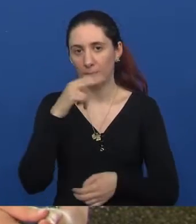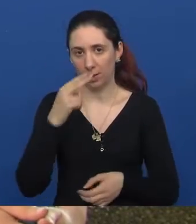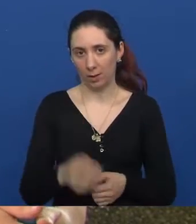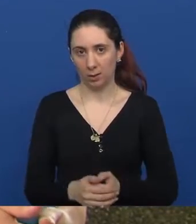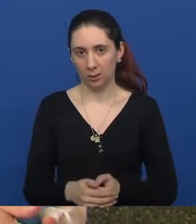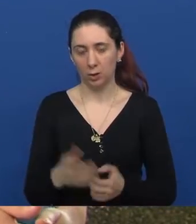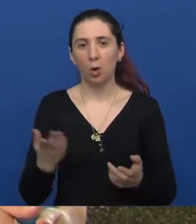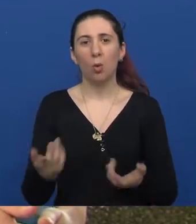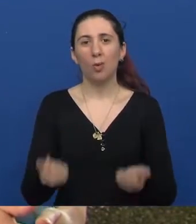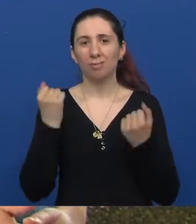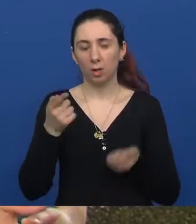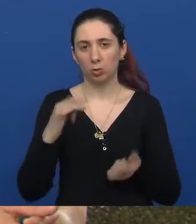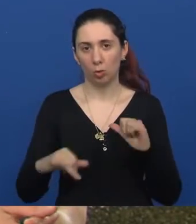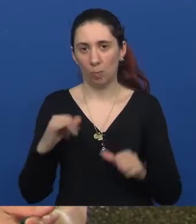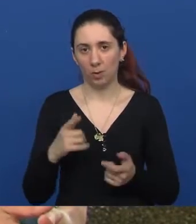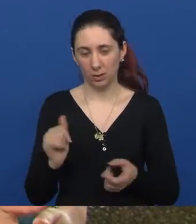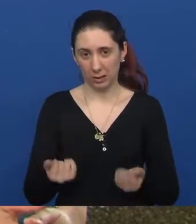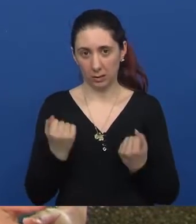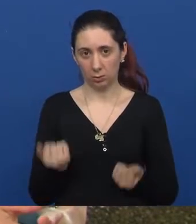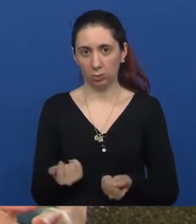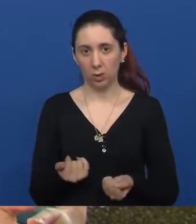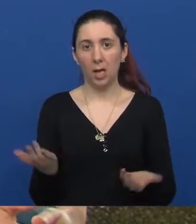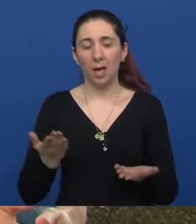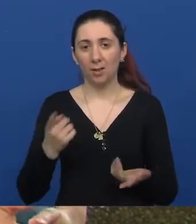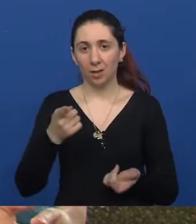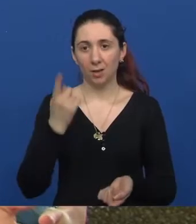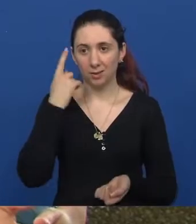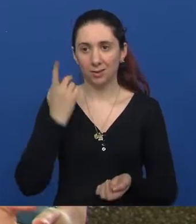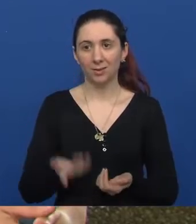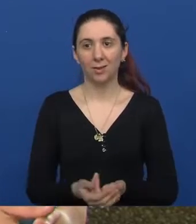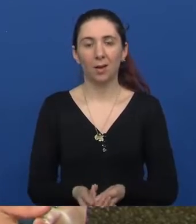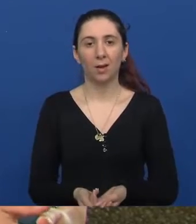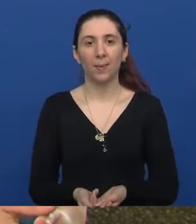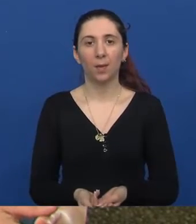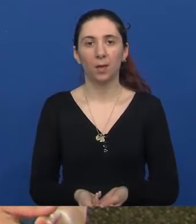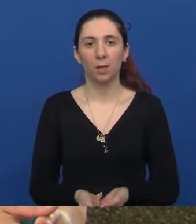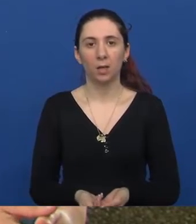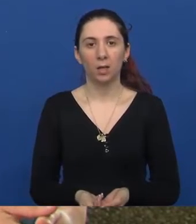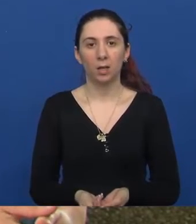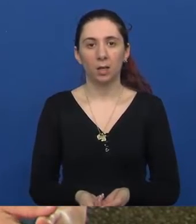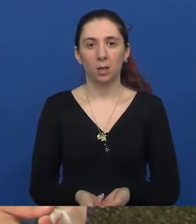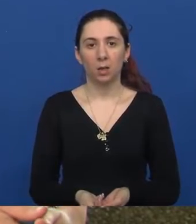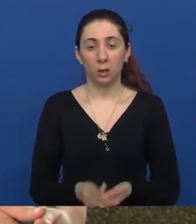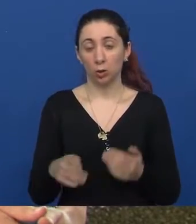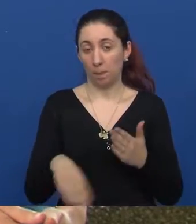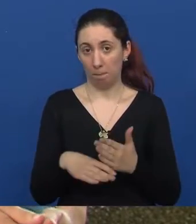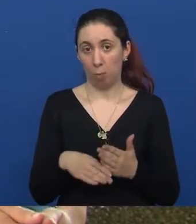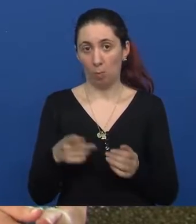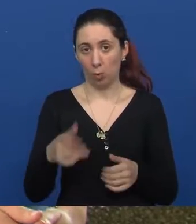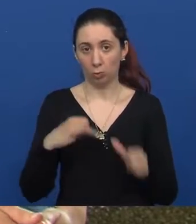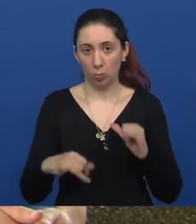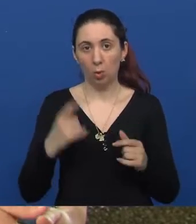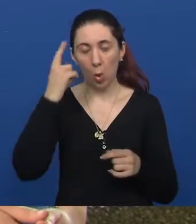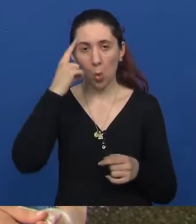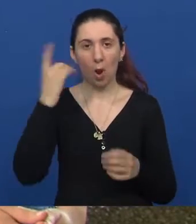tečko izdržati tolike operacije? Pa, kad znate da će vam pomoći, onda si u